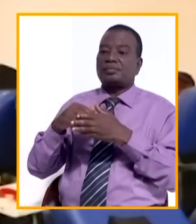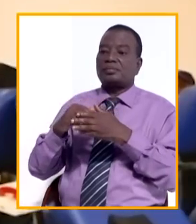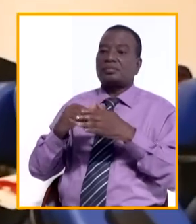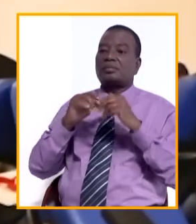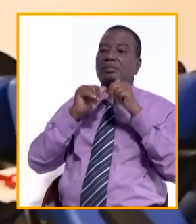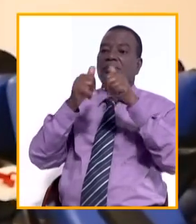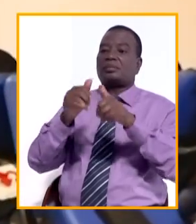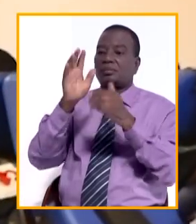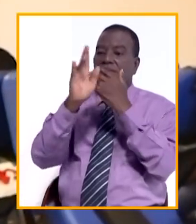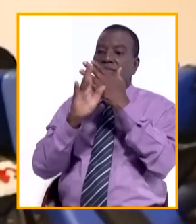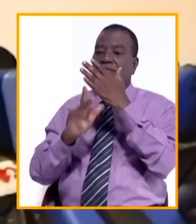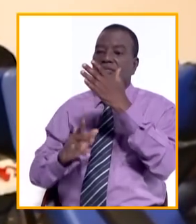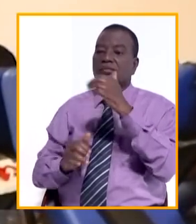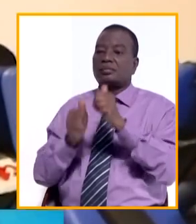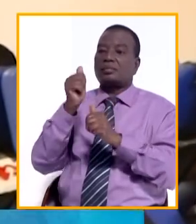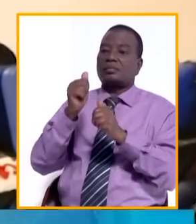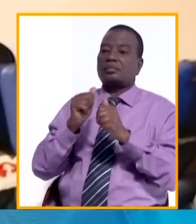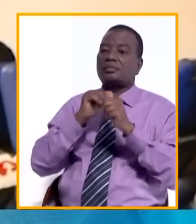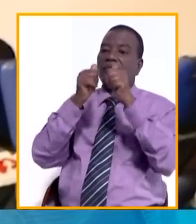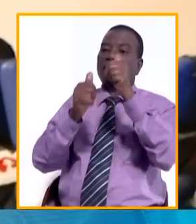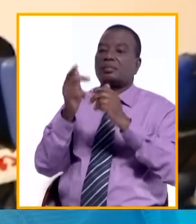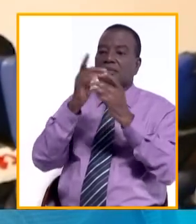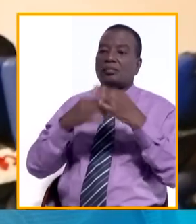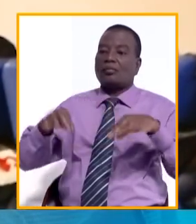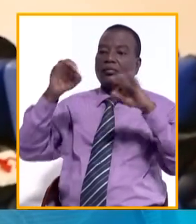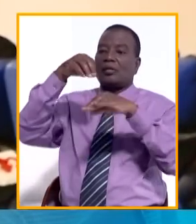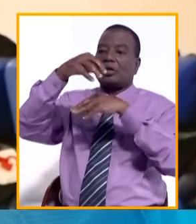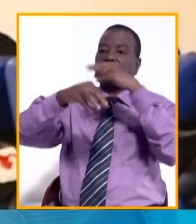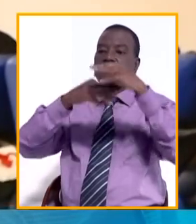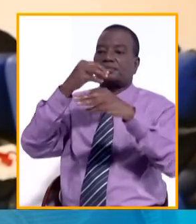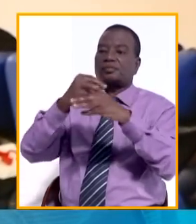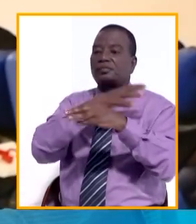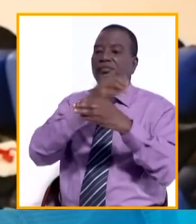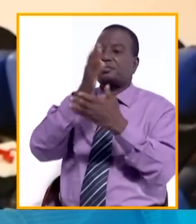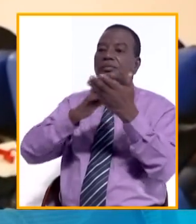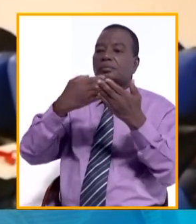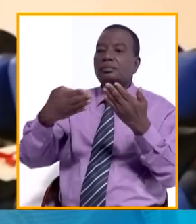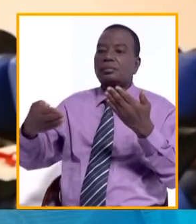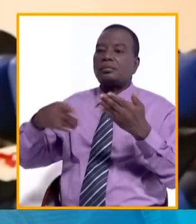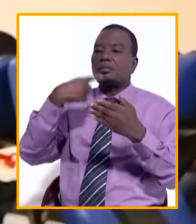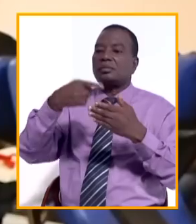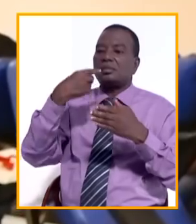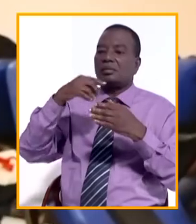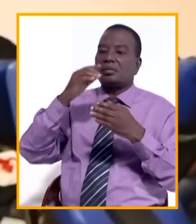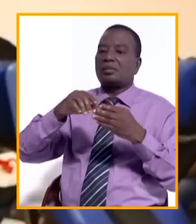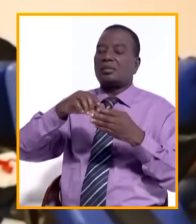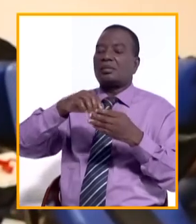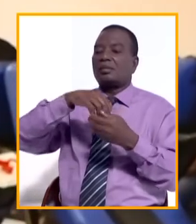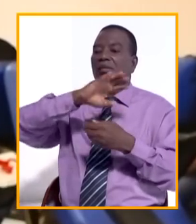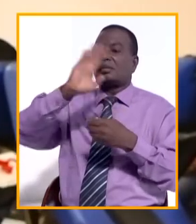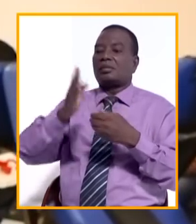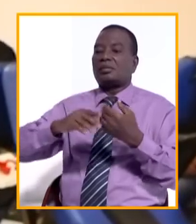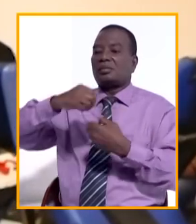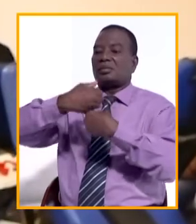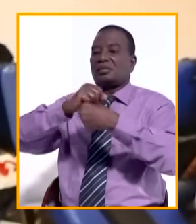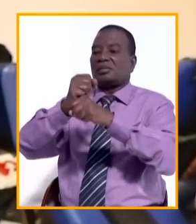Le don de sang, c'est un des plus importants dans le monde. C'est quelque chose qui ne peut jamais être fabriqué, qui ne peut